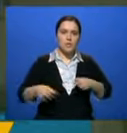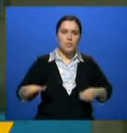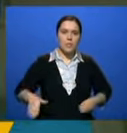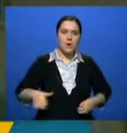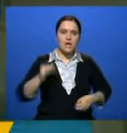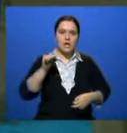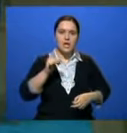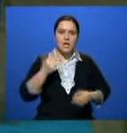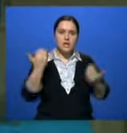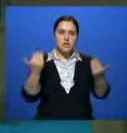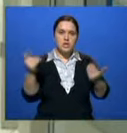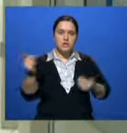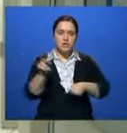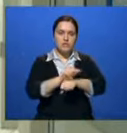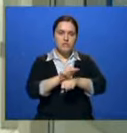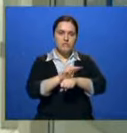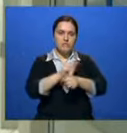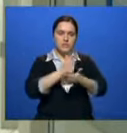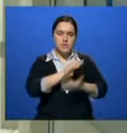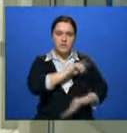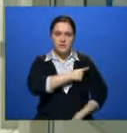голени. Сейчас пострадавшая получает противошоковую терапию. Редактор.Семкин А.Егорова